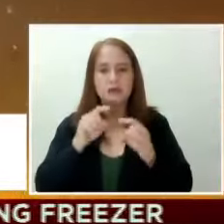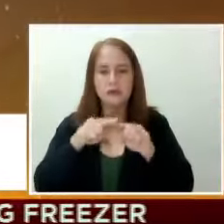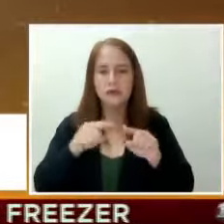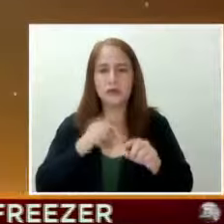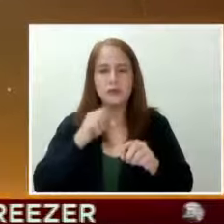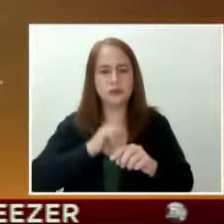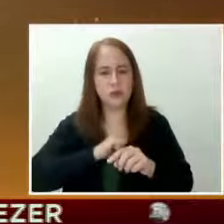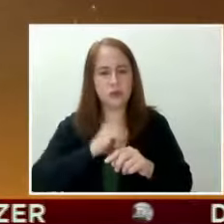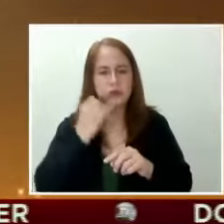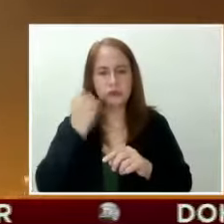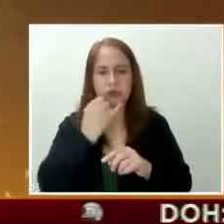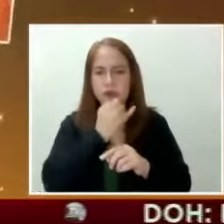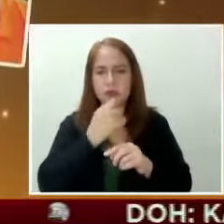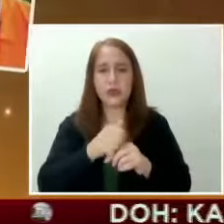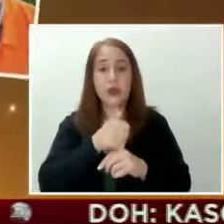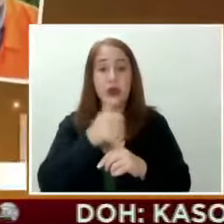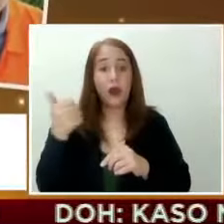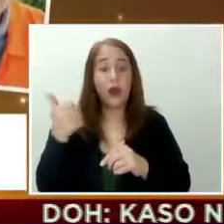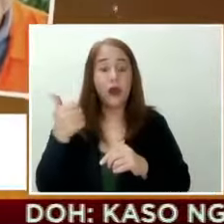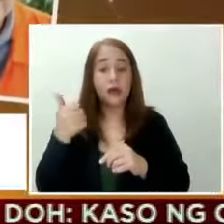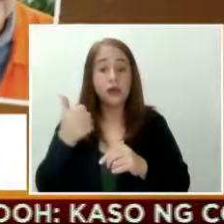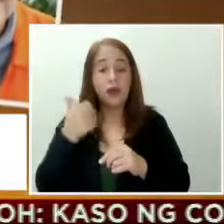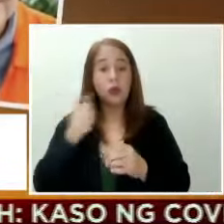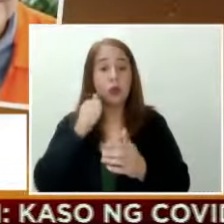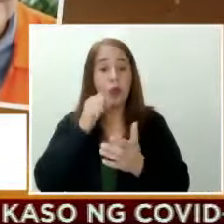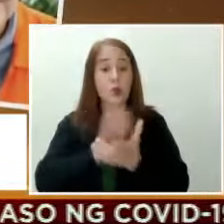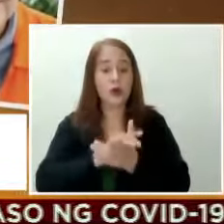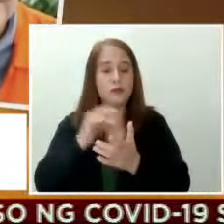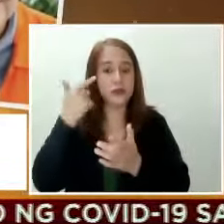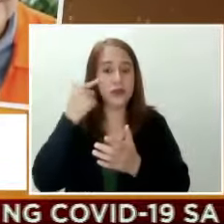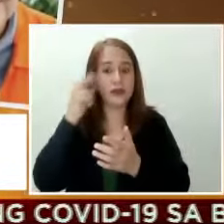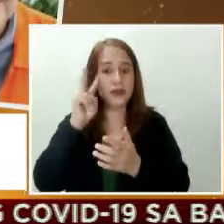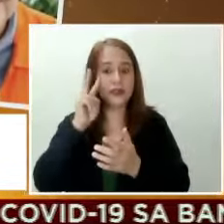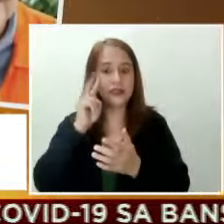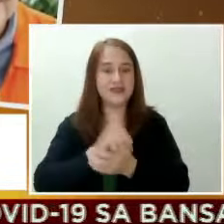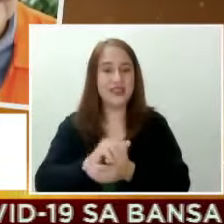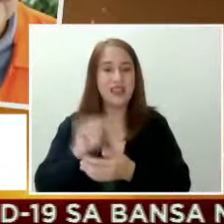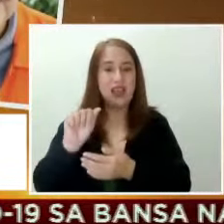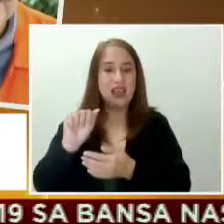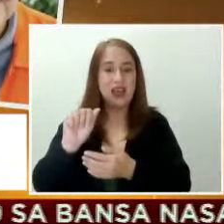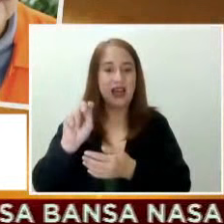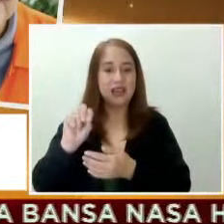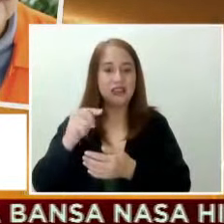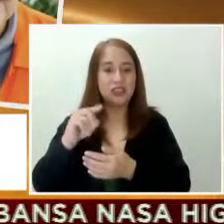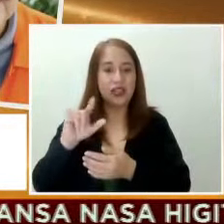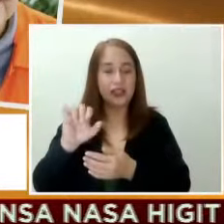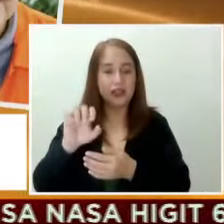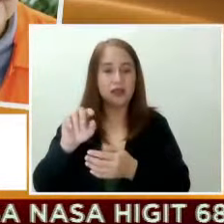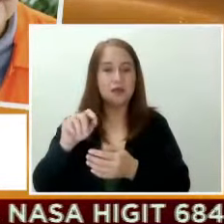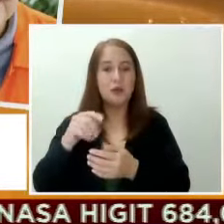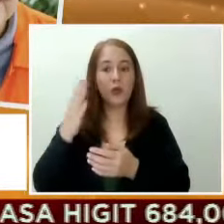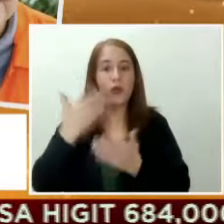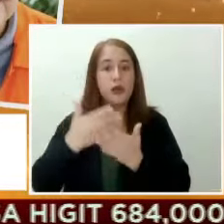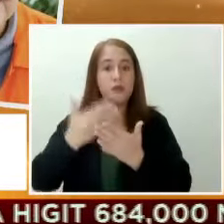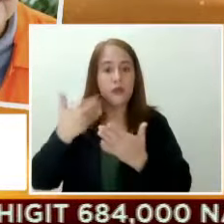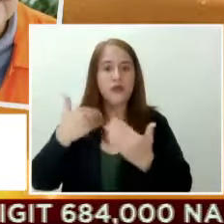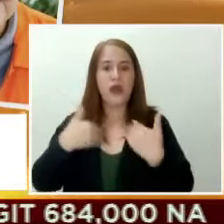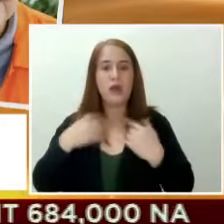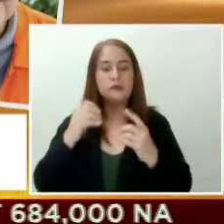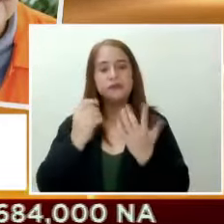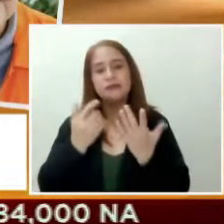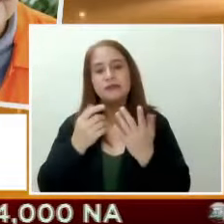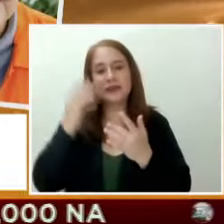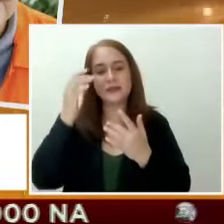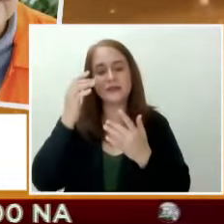Hindi rin nakaligtas sa virus ang may bahay ni Gary Valenciano na si Angeli Pangilinan. Dahil may pre-existing condition si Gary,